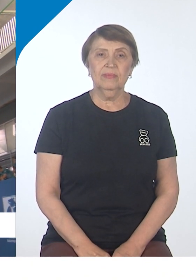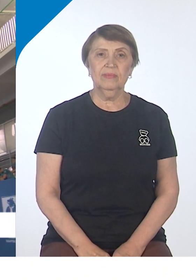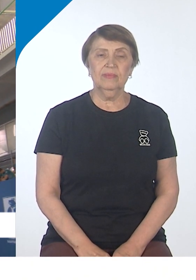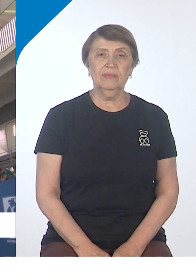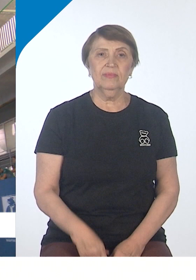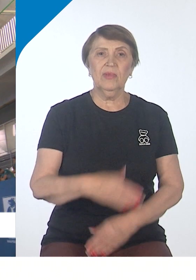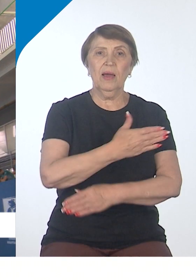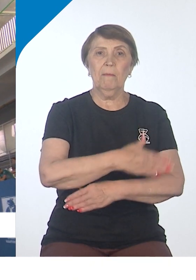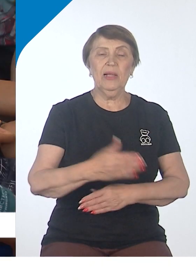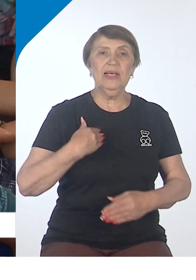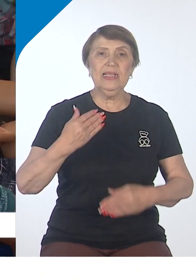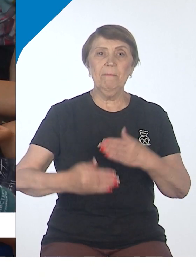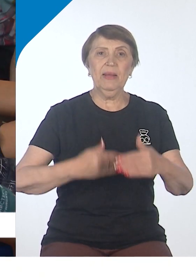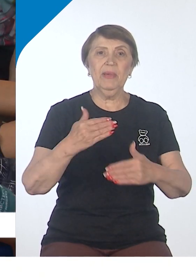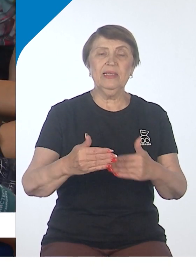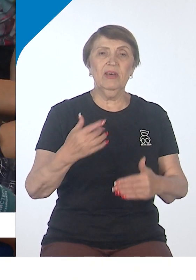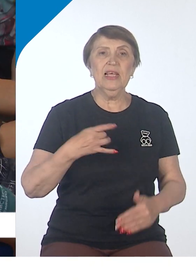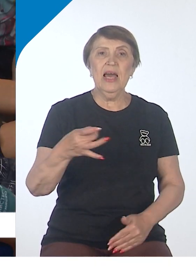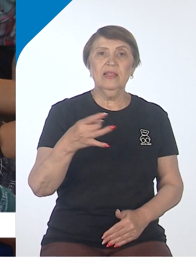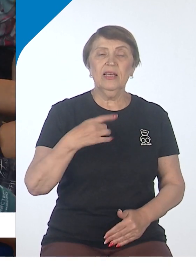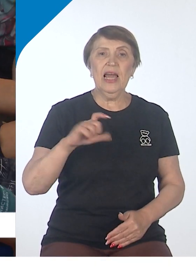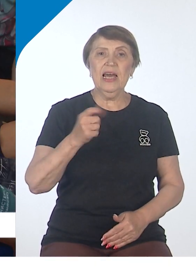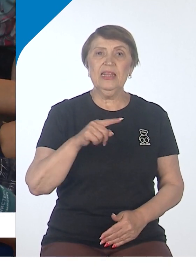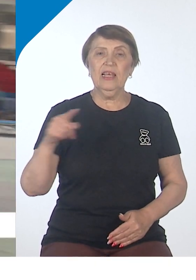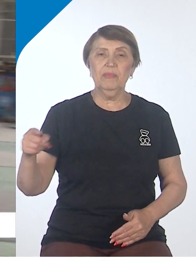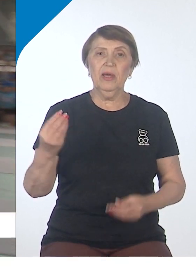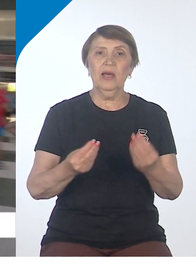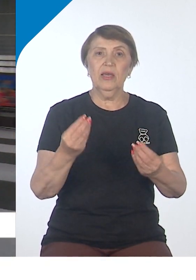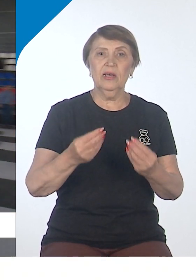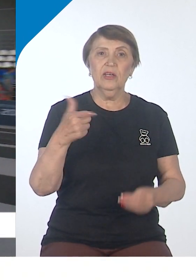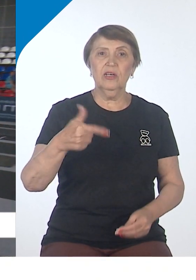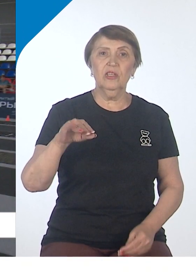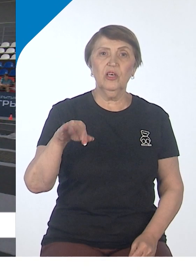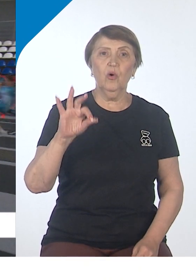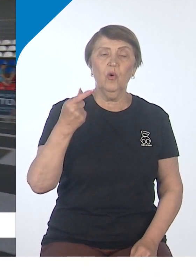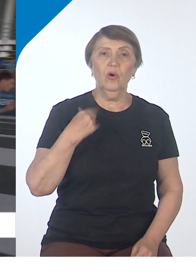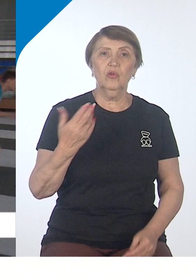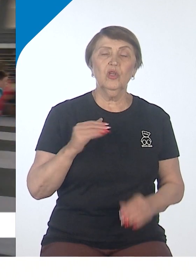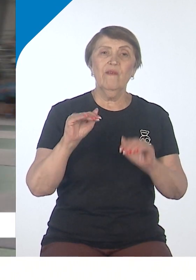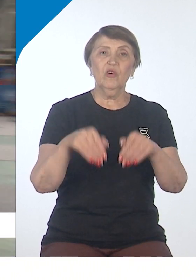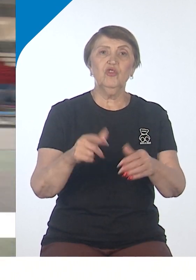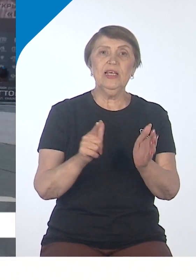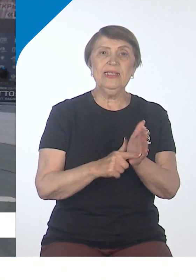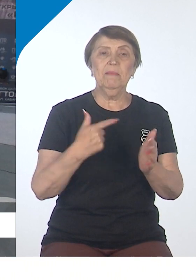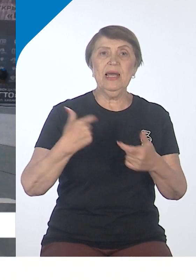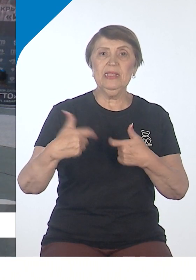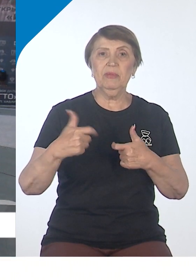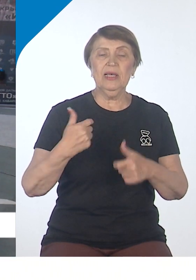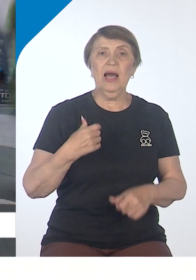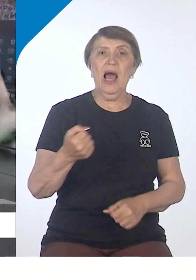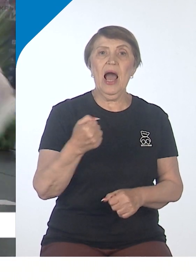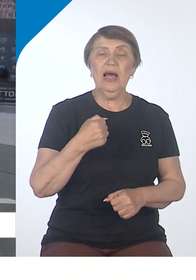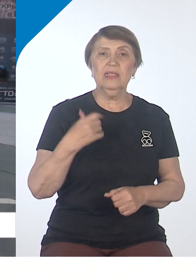Полоса препятствий на региональном этапе Кубка Дальнего Востока Игры ГТО включает 7 испытаний. К победе атлеты должны добраться